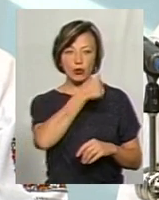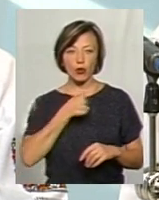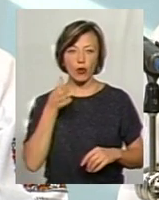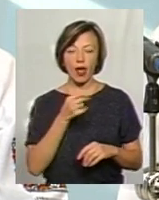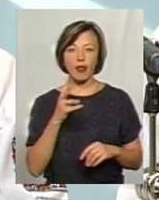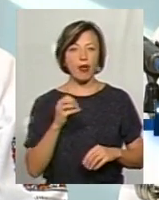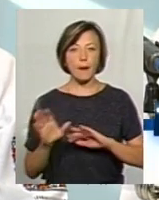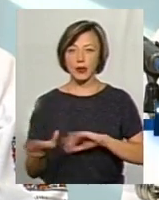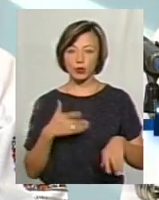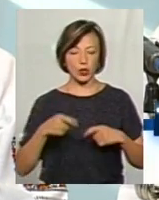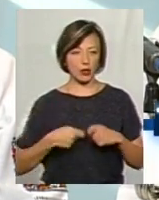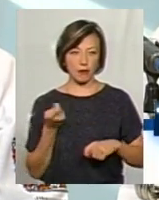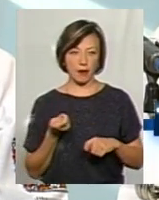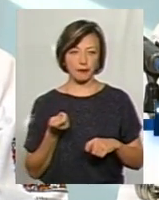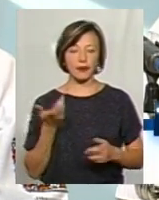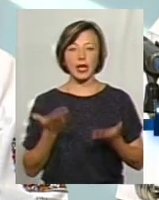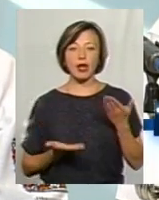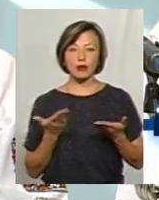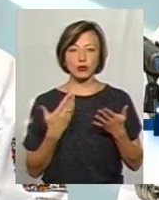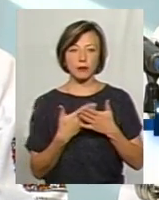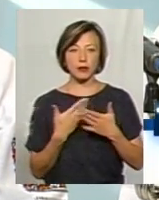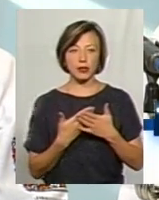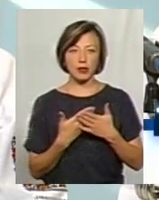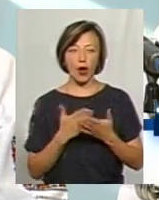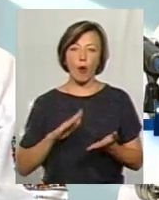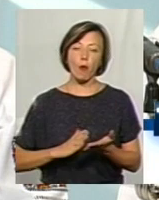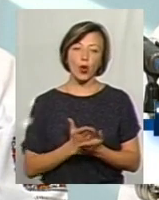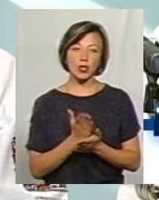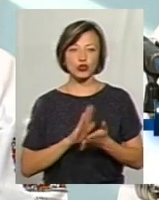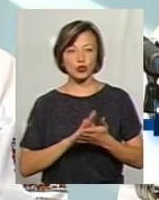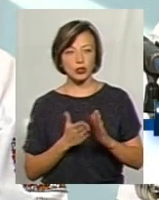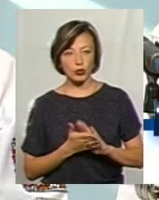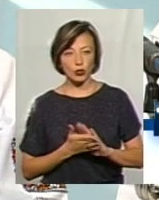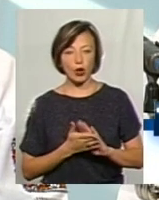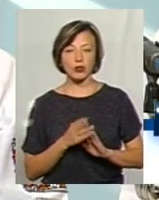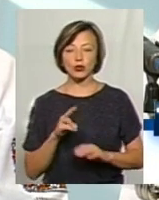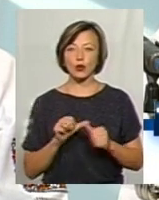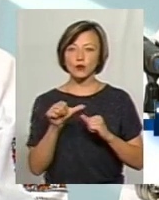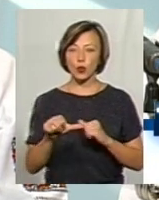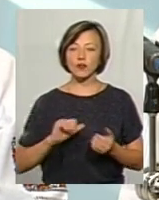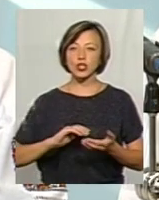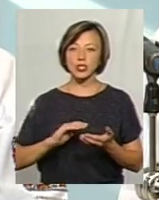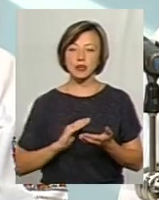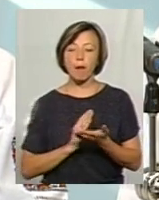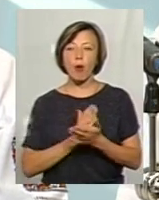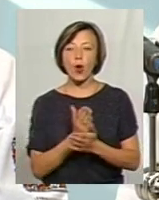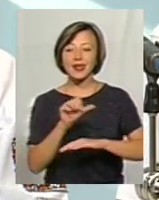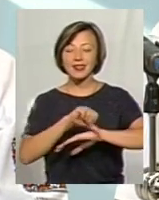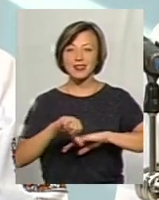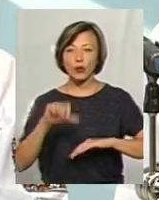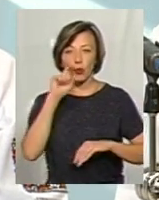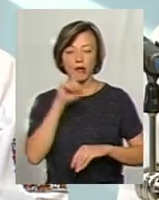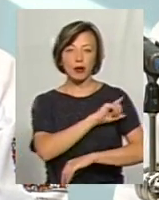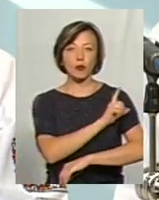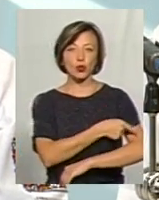не минули дарма. Якщо ми беремо політичну ситуацію, то в зовнішній політиці ми бачимо, що Україна досить